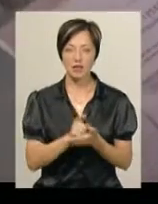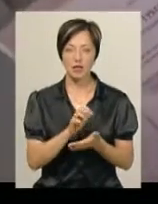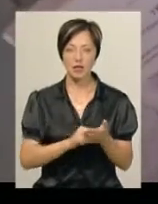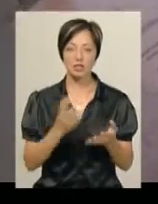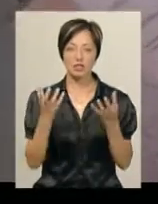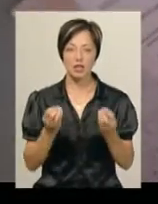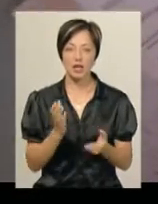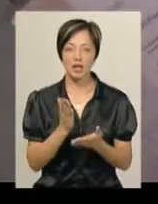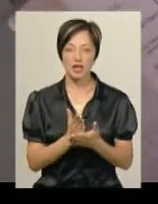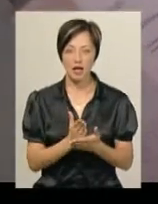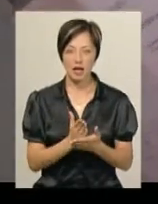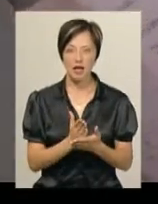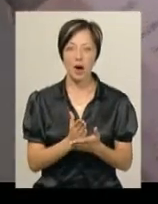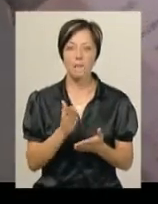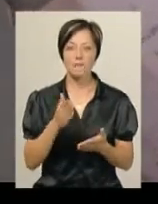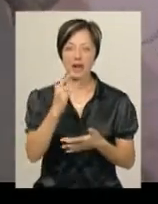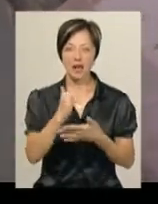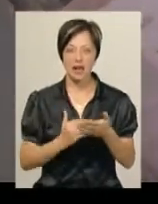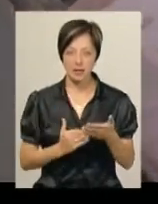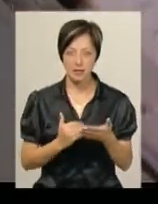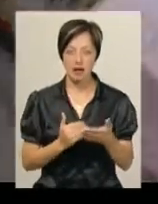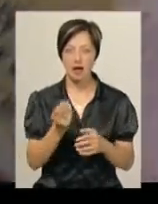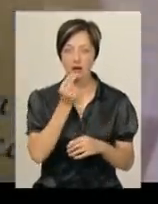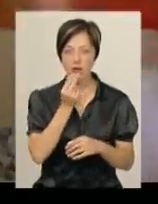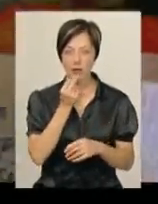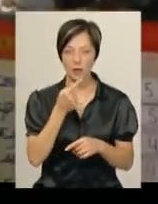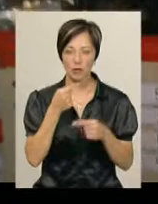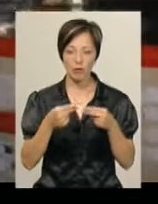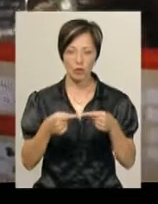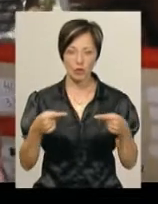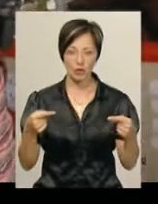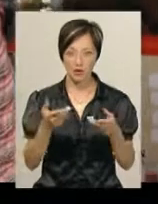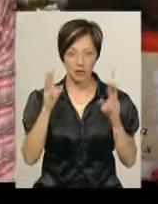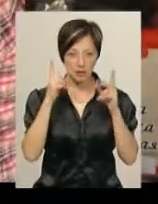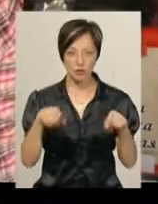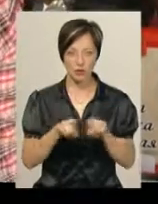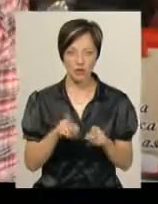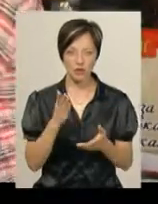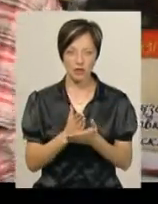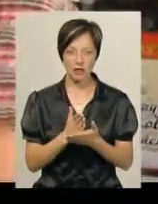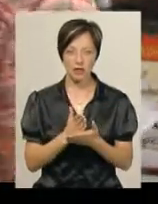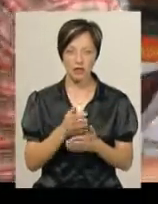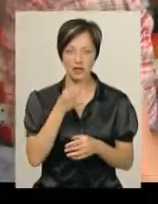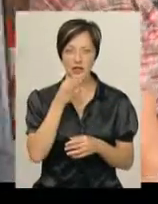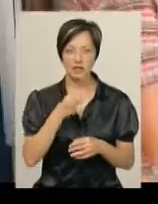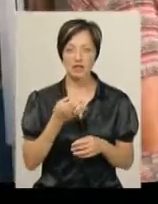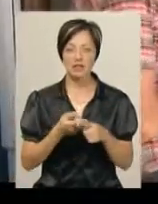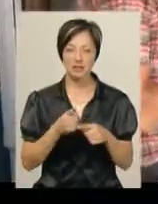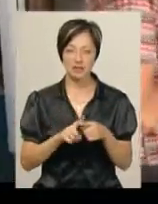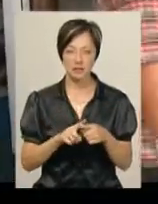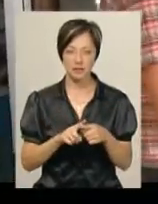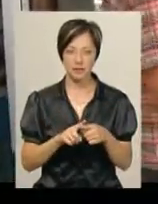реєстр операторів платної хречових підуків. Ви не знаєте, що таке є?» «Давайте кажіть наше висновлення. – Ваше